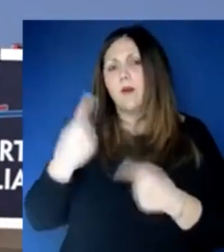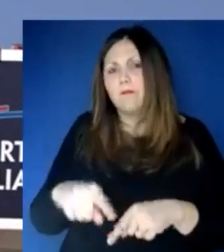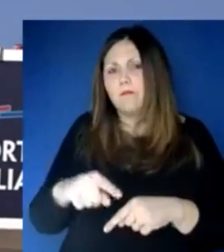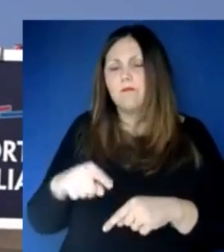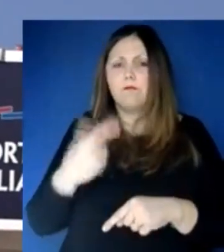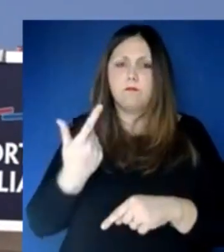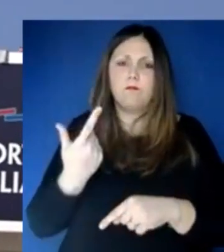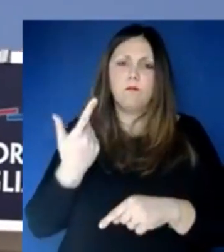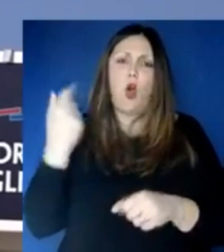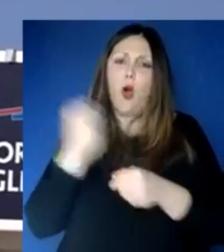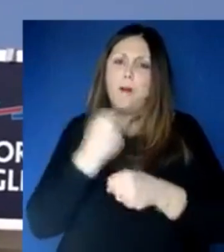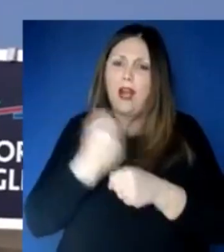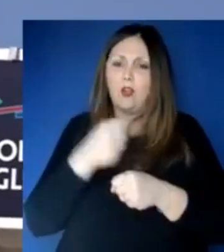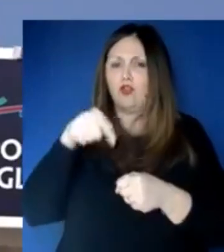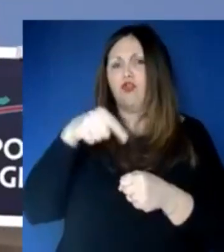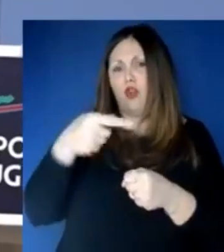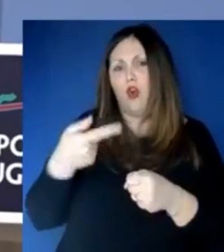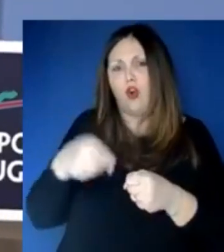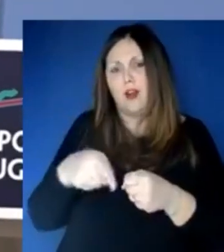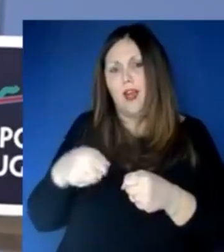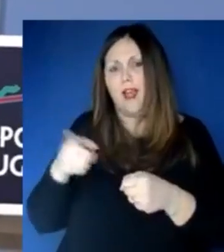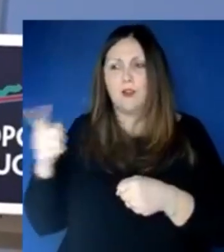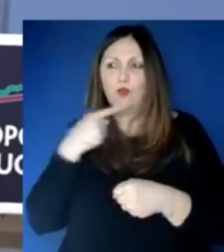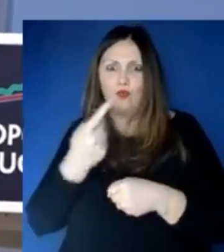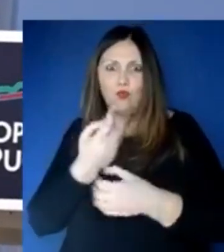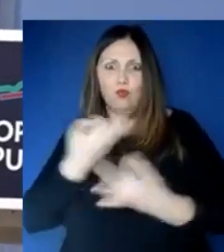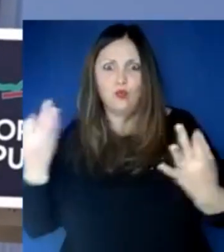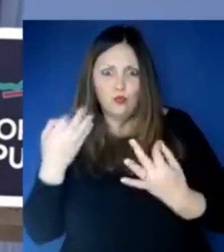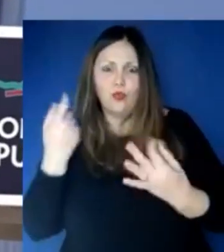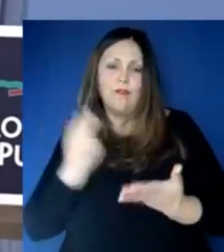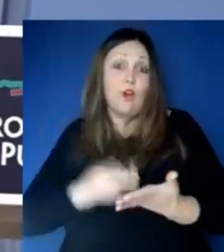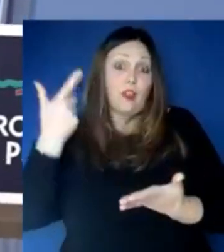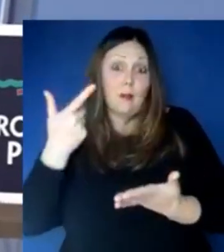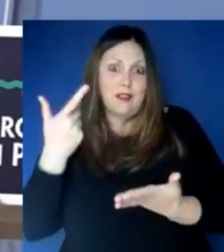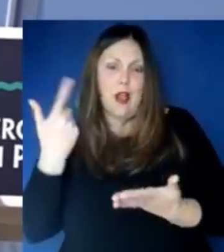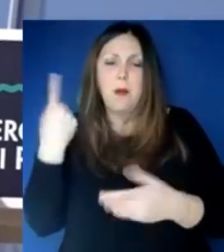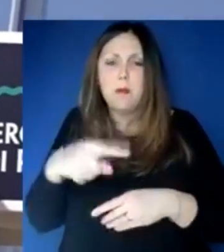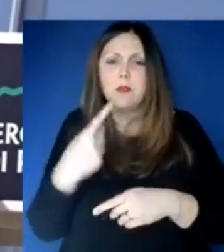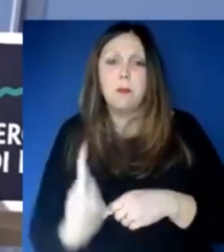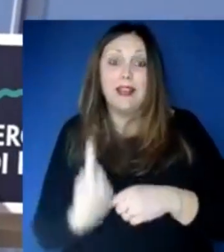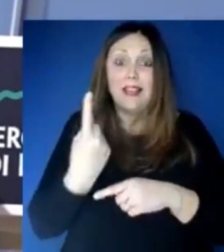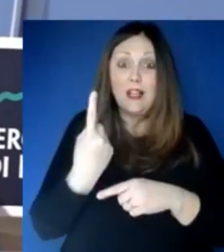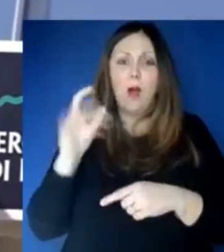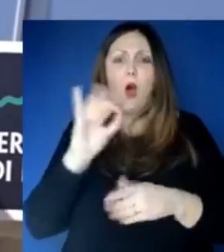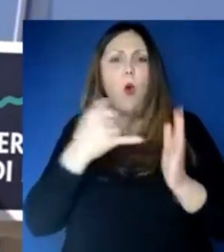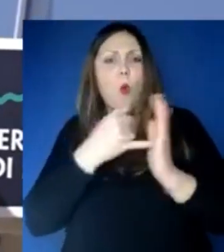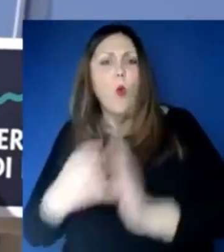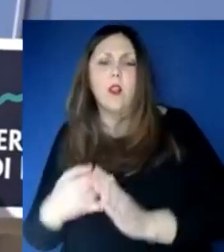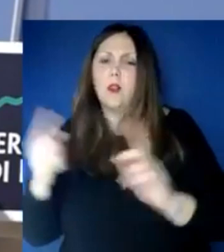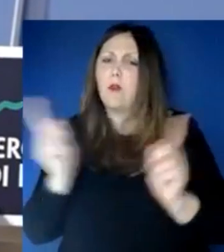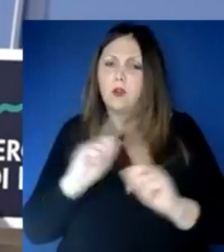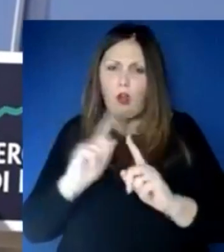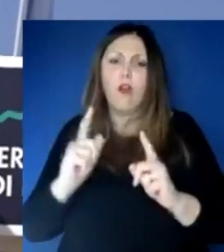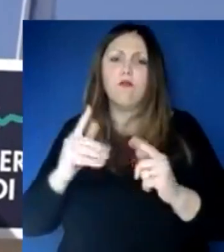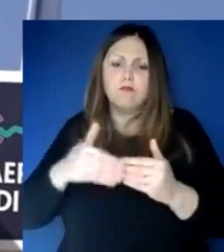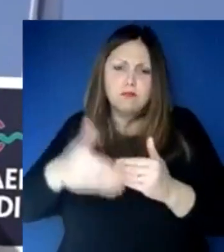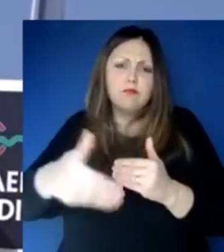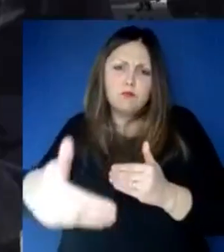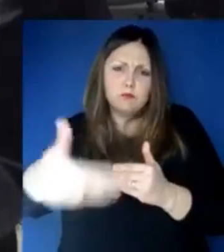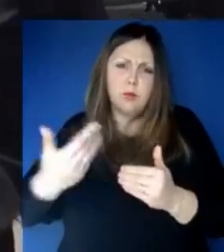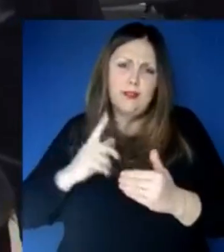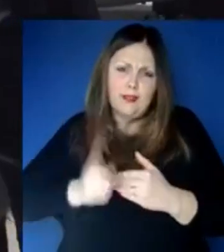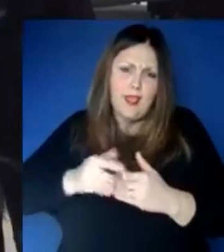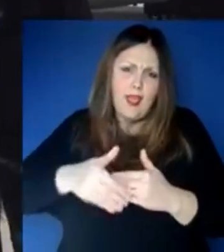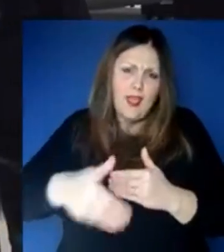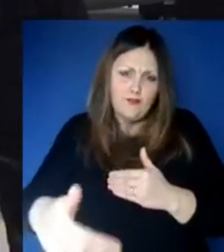prima e non sarà neanche l'ultima, perché ce ne saranno nel corso del tempo. Ci sono stati anche altre importanti operazioni umanitarie